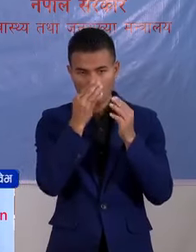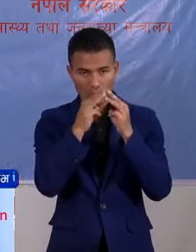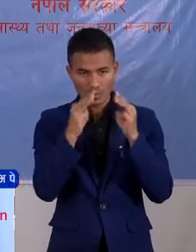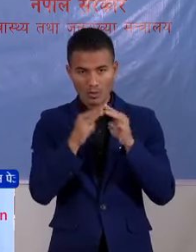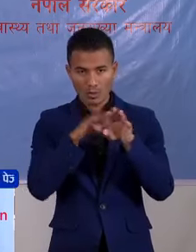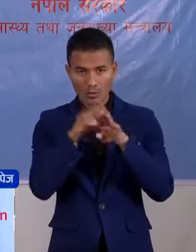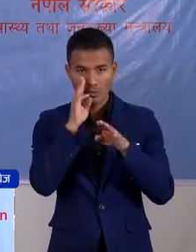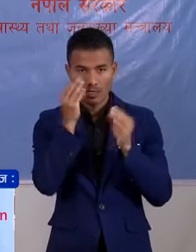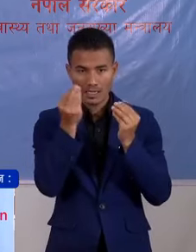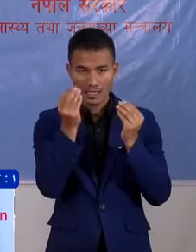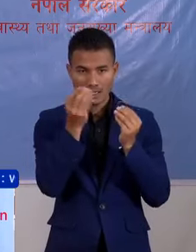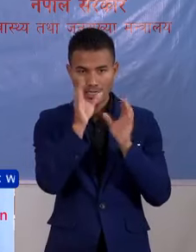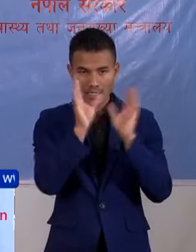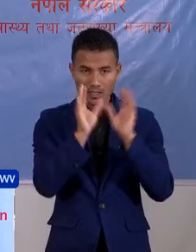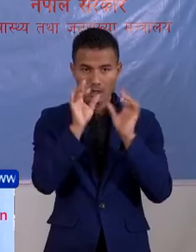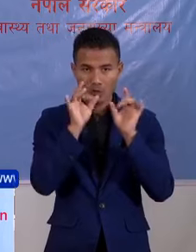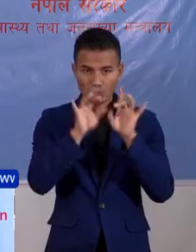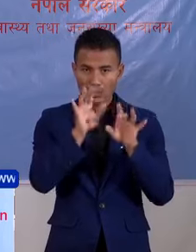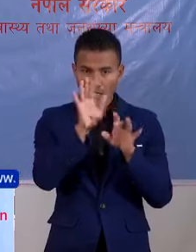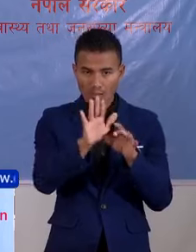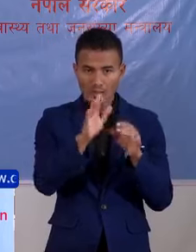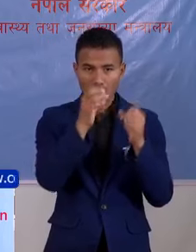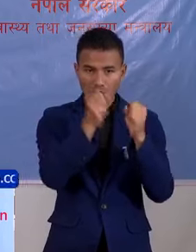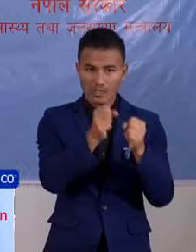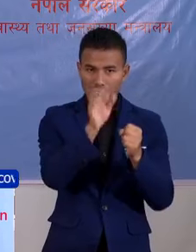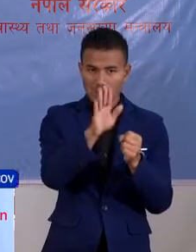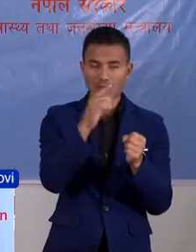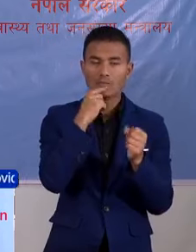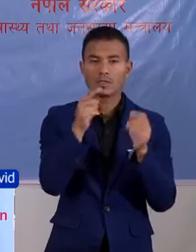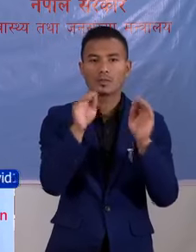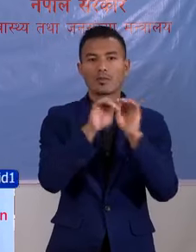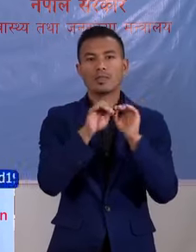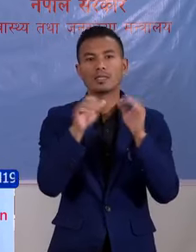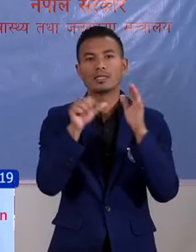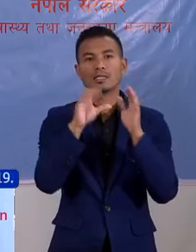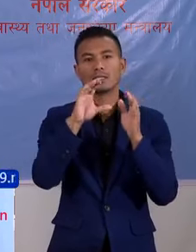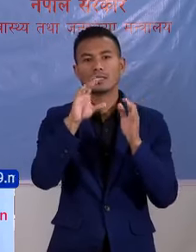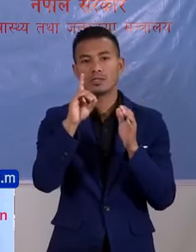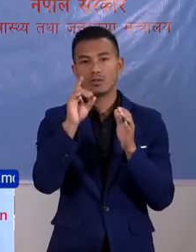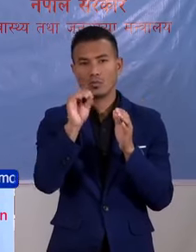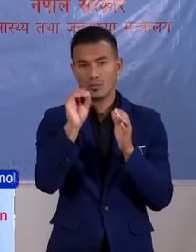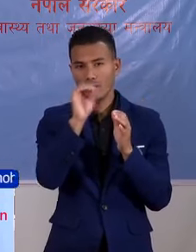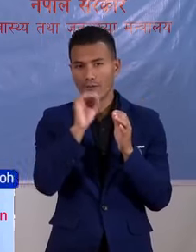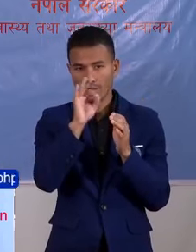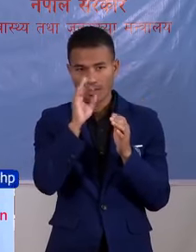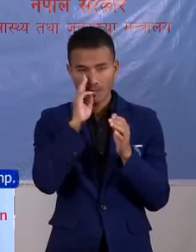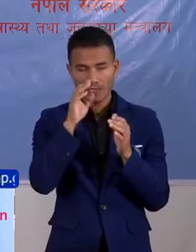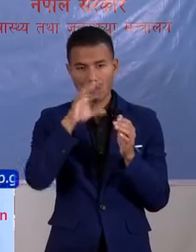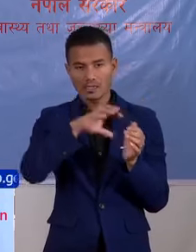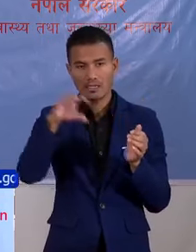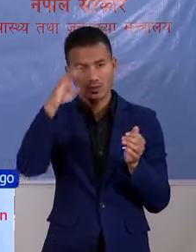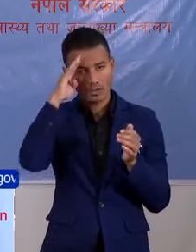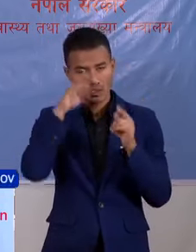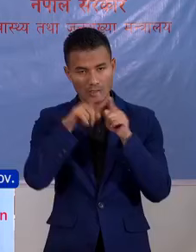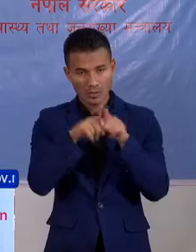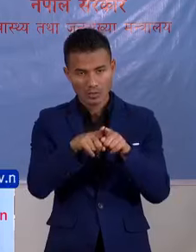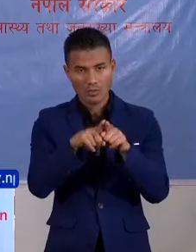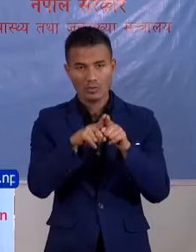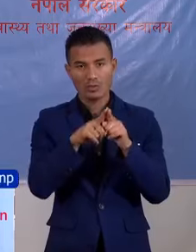और समदीत परशाशन कारने मा हैं, इस्थानी सरकार समक्षण